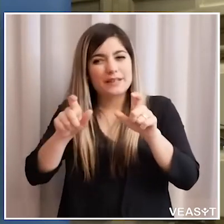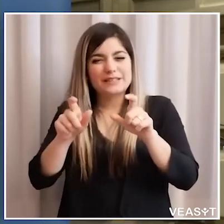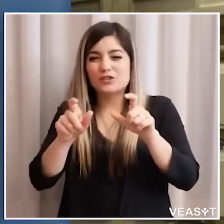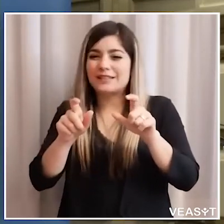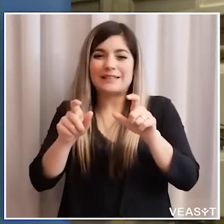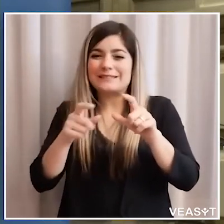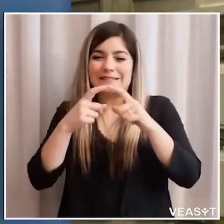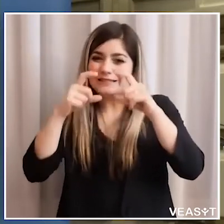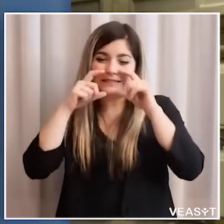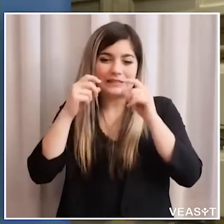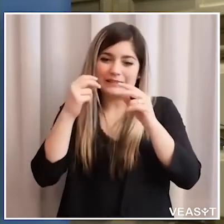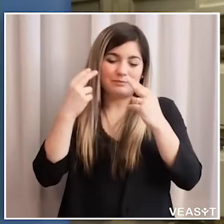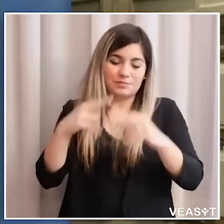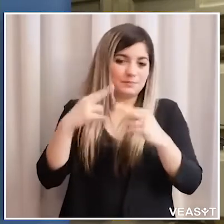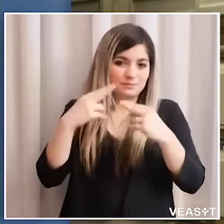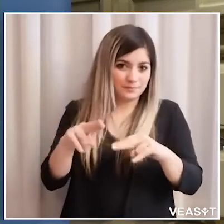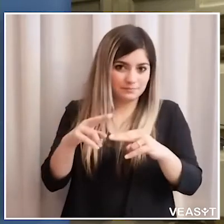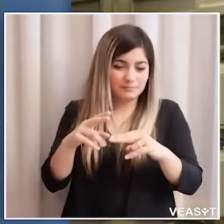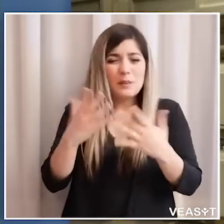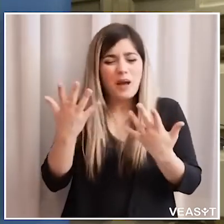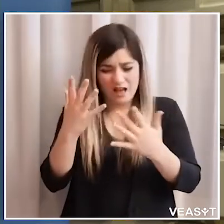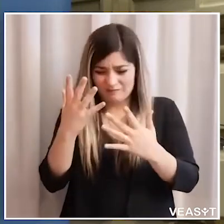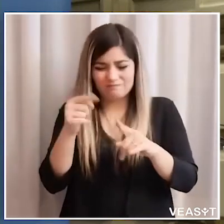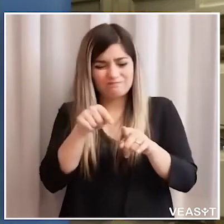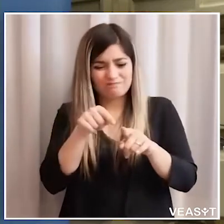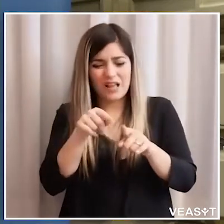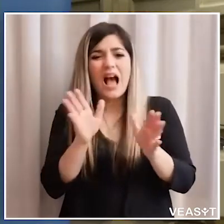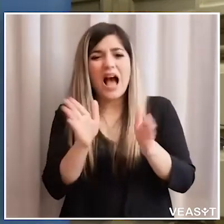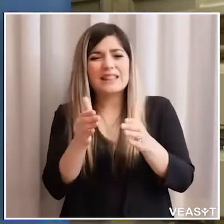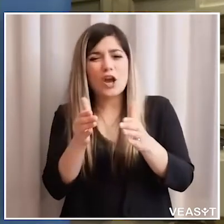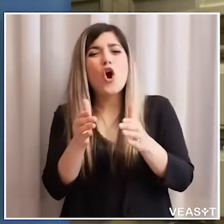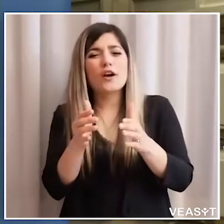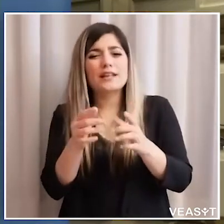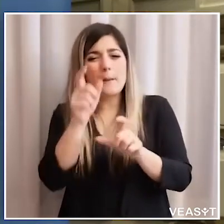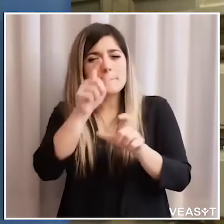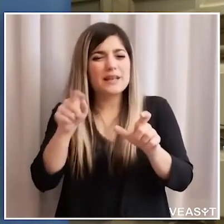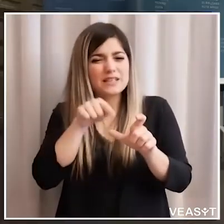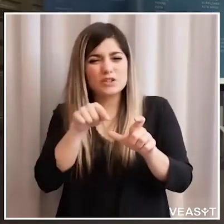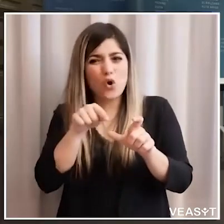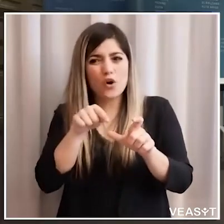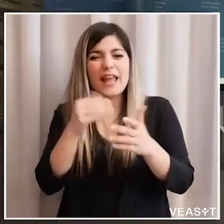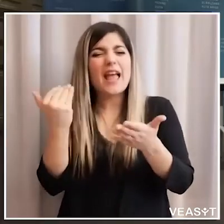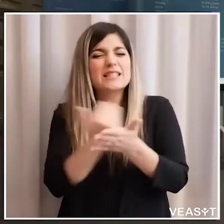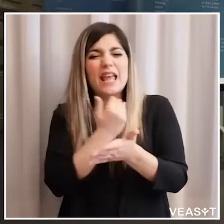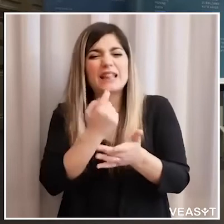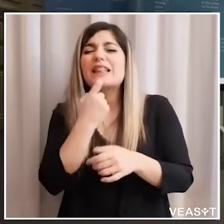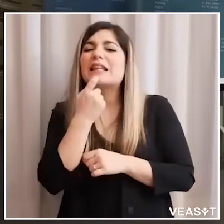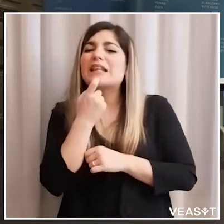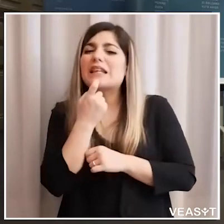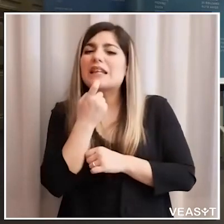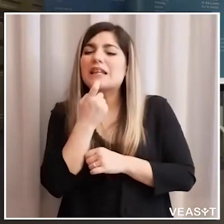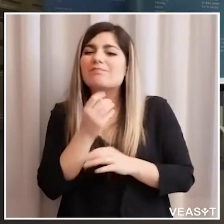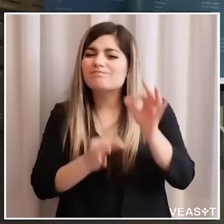non le tollerino chiede se si può avere un esempio di queste categorie di persone che sono